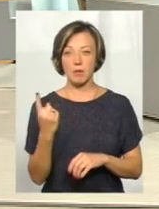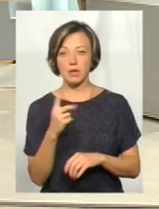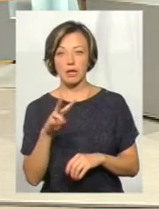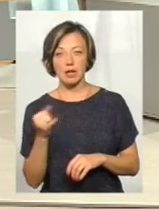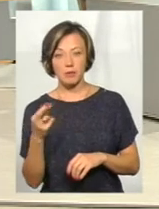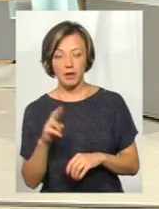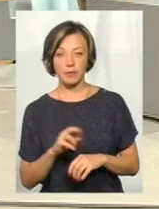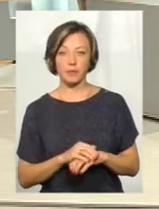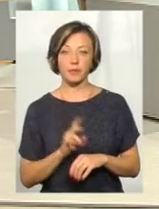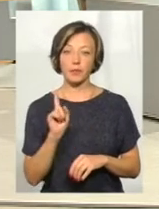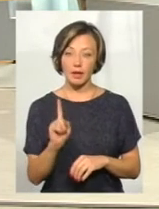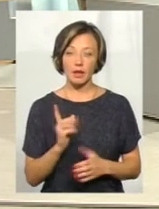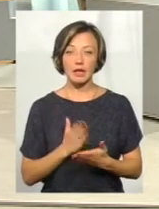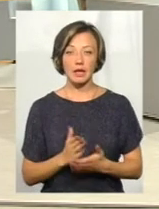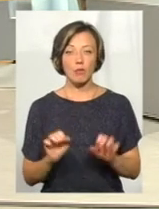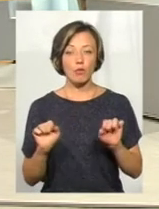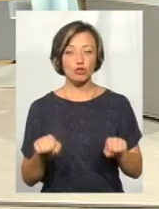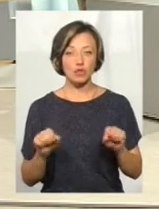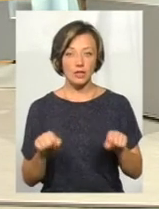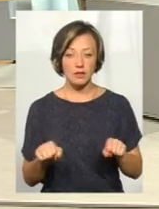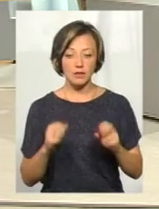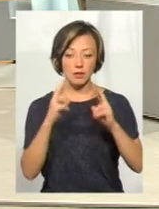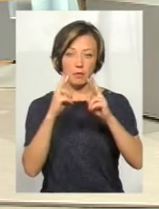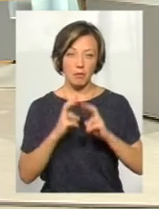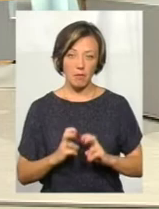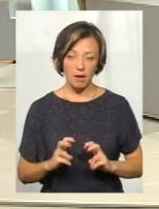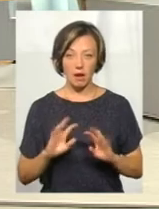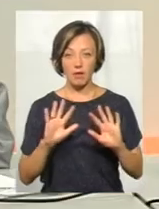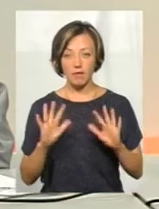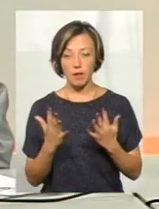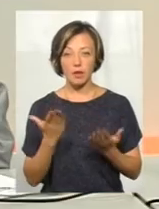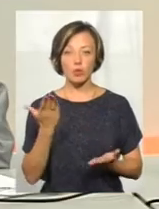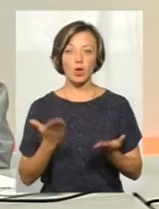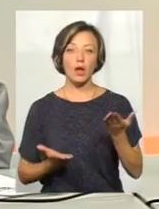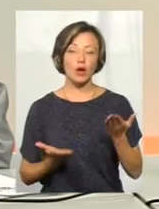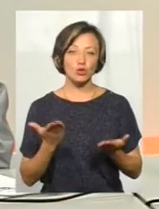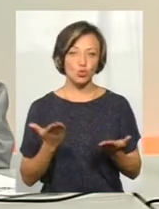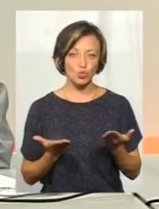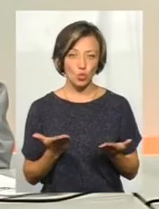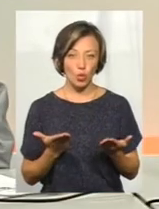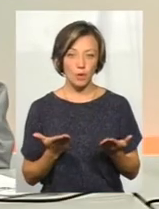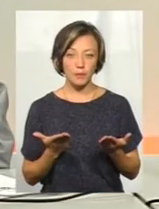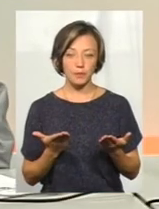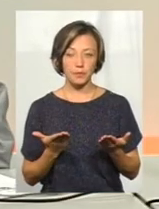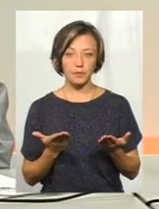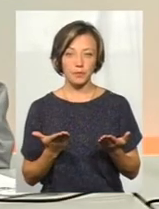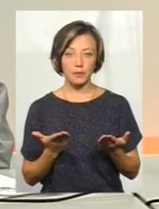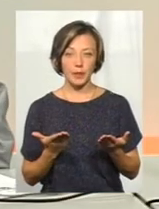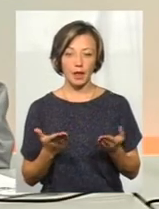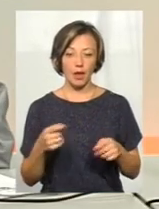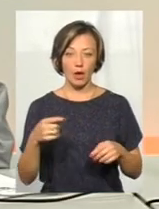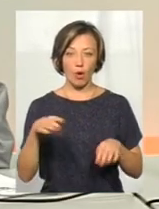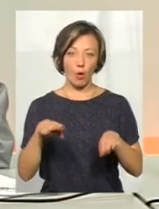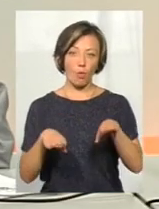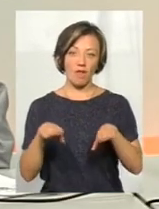Але є можливість його переглядати у випадку, якщо коливання курсу